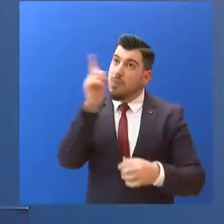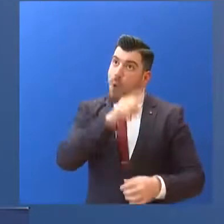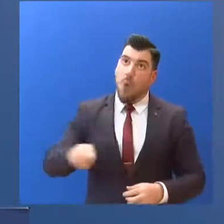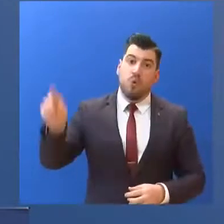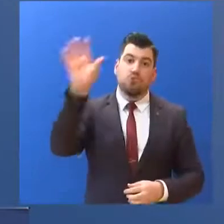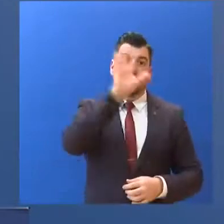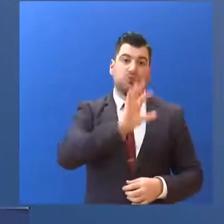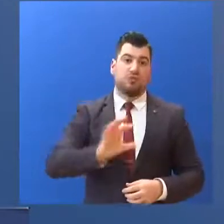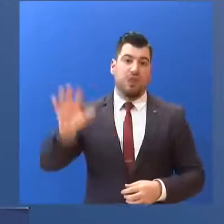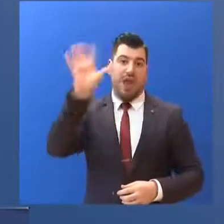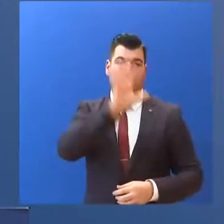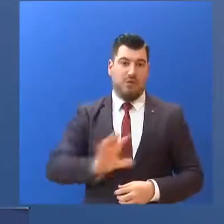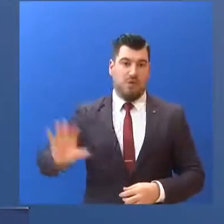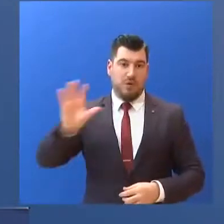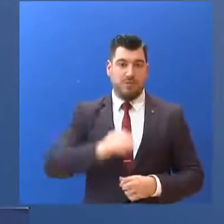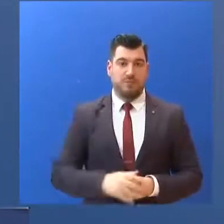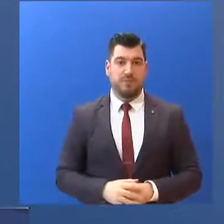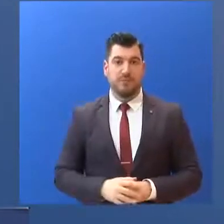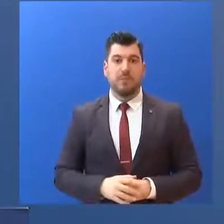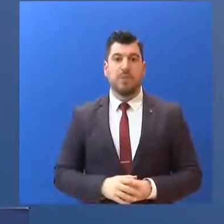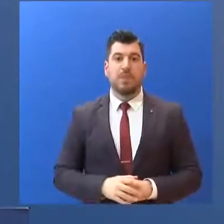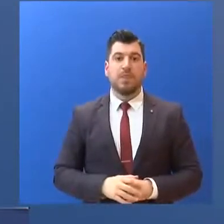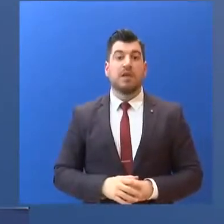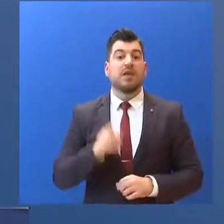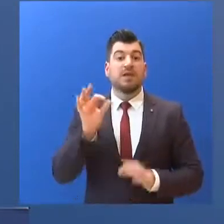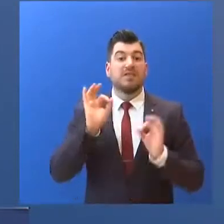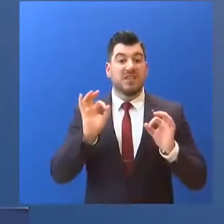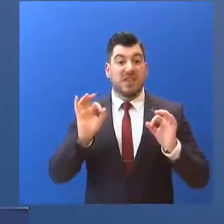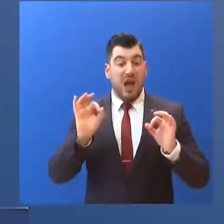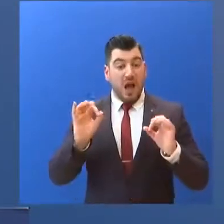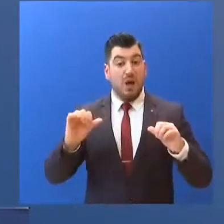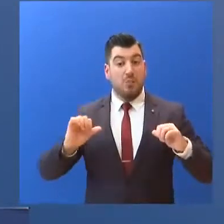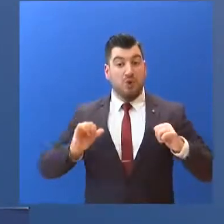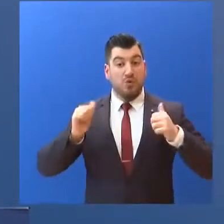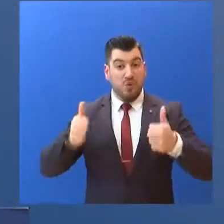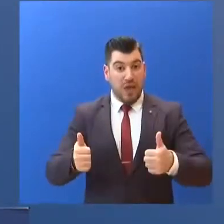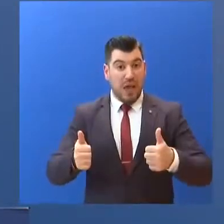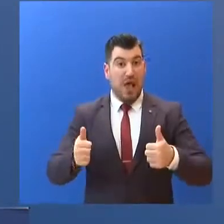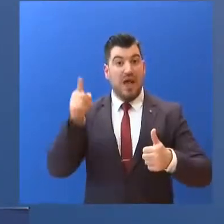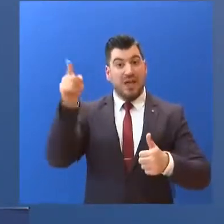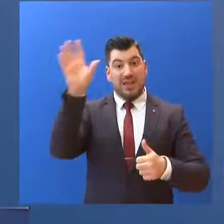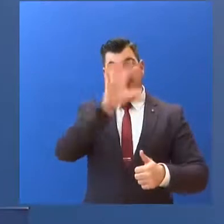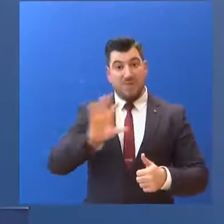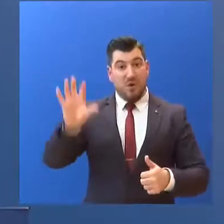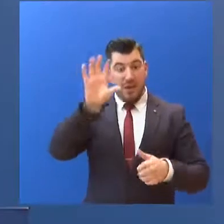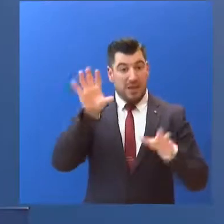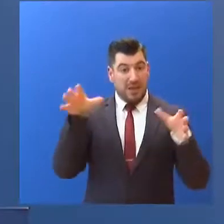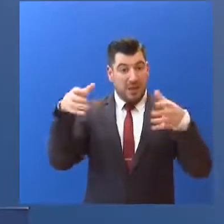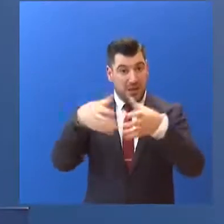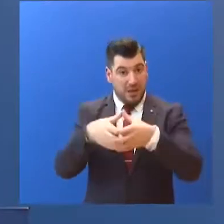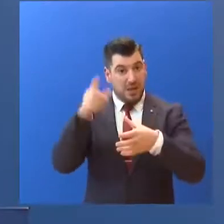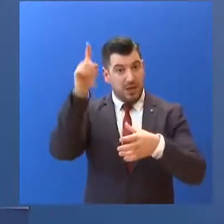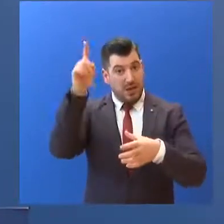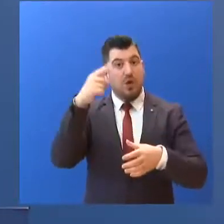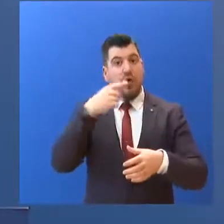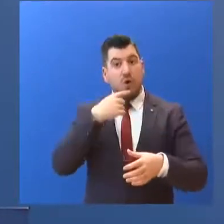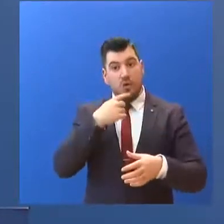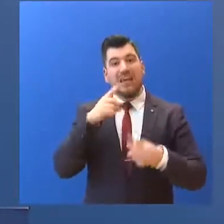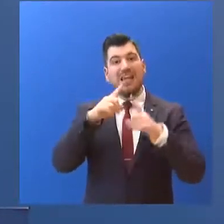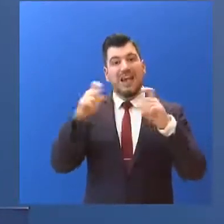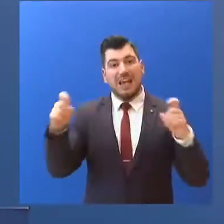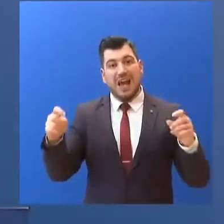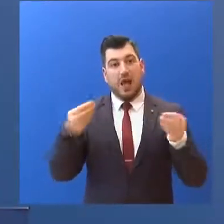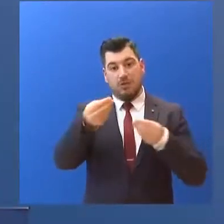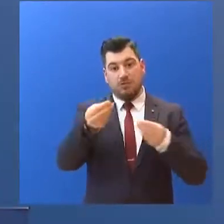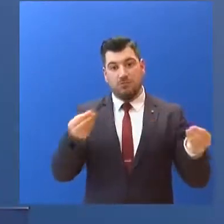ότι η πρωτοβουλία για κοινές προμήθειες υλικών... σε επίπεδο κομισιών... πρώτα διατυπώθηκε από τον Πρωθυπουργό Κυριάκο Μητσοτάκη...